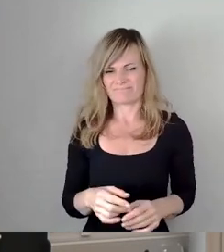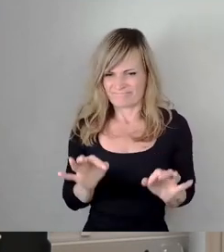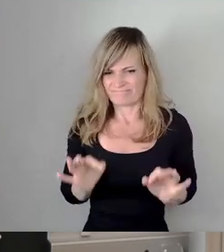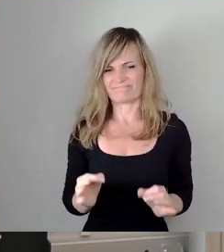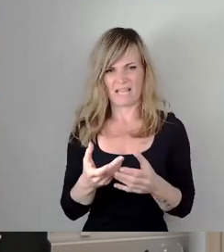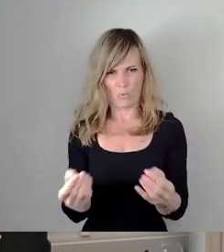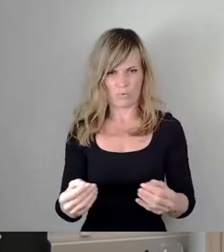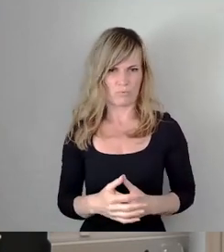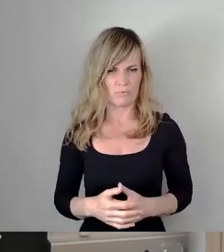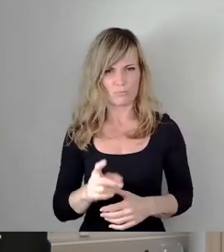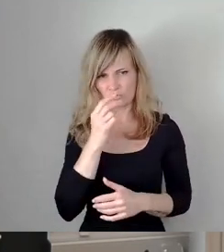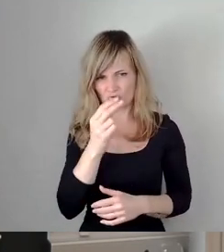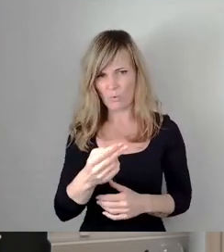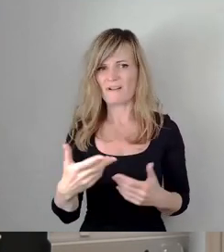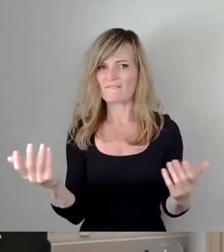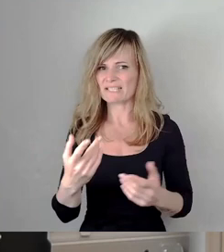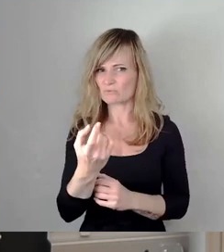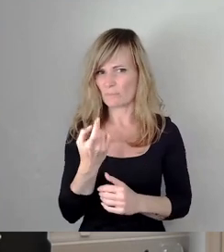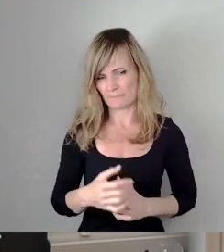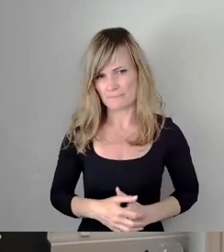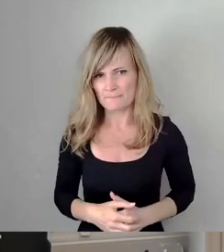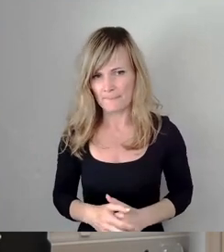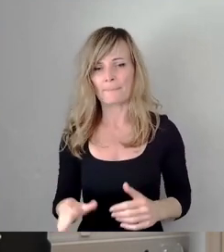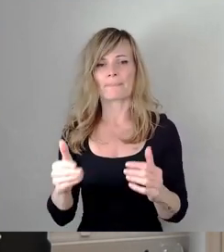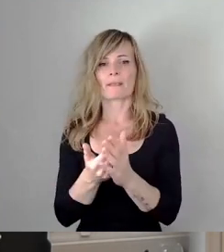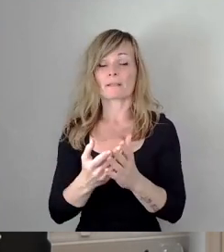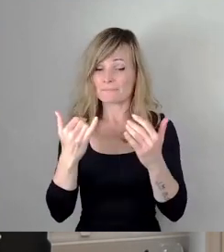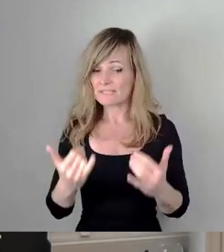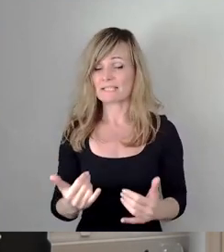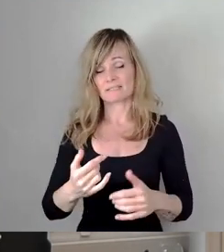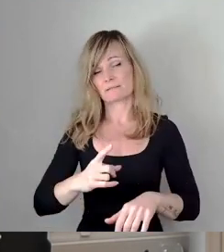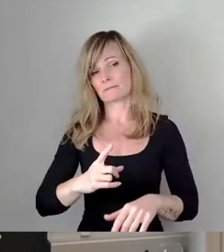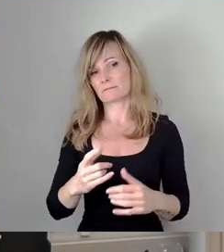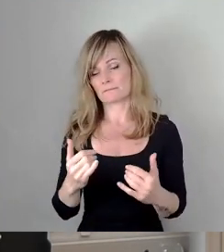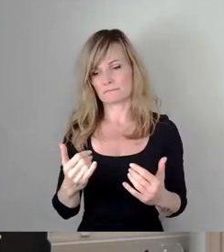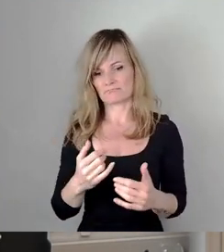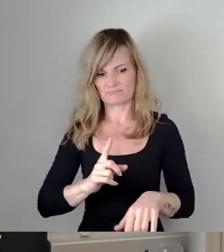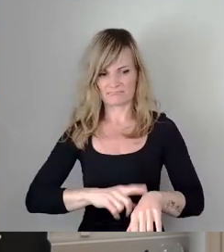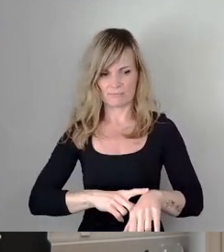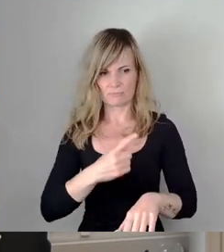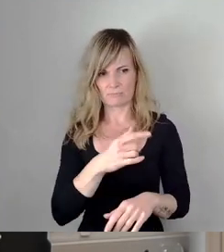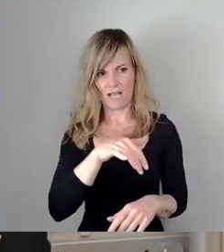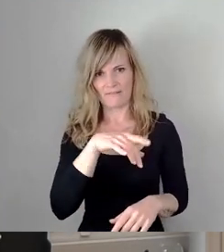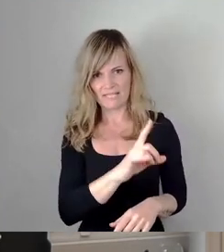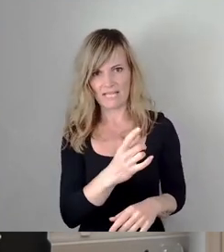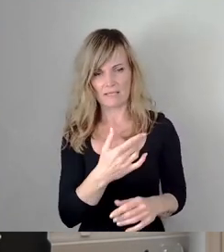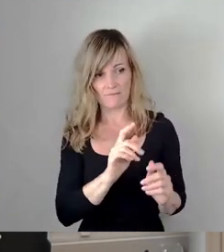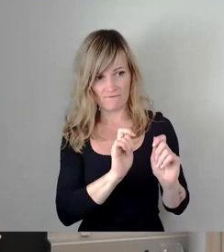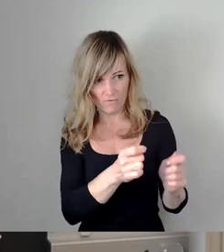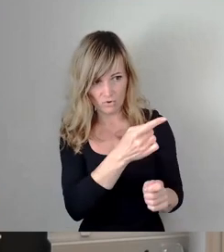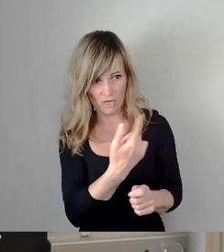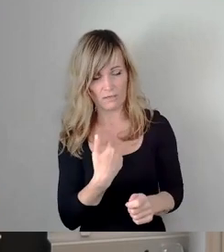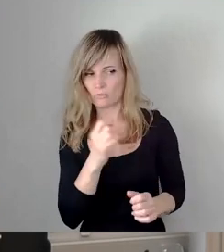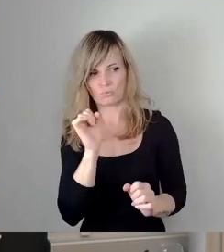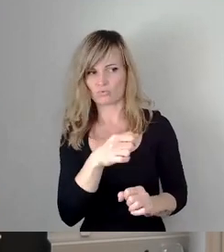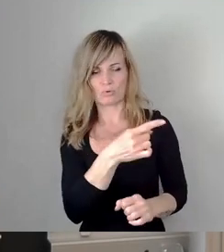müssen schauen, was da kommt. Deswegen werden wir zu dem jetzigen Zeitpunkt auch dem, was die AfD vorgeschlagen hat, nicht zustimmen, sondern werden bei